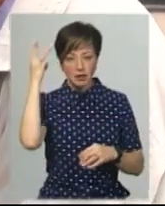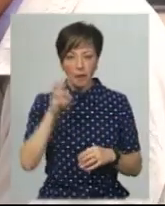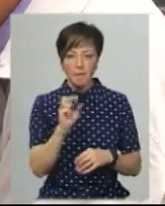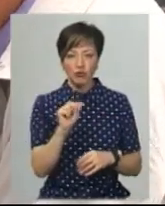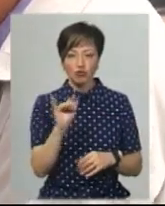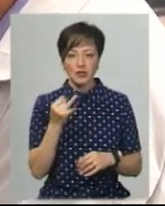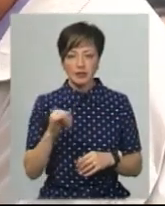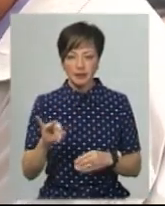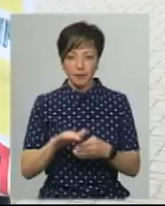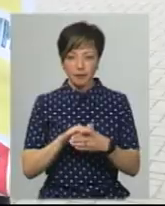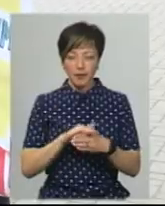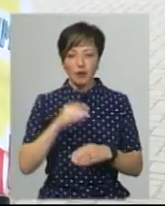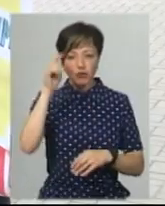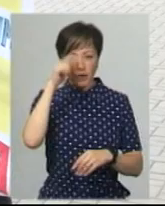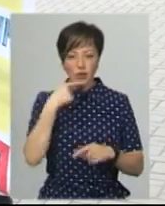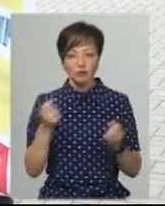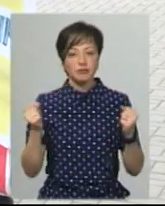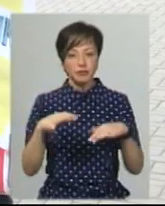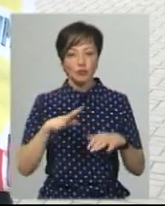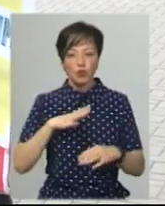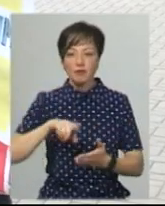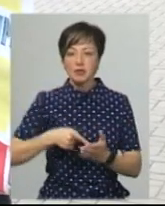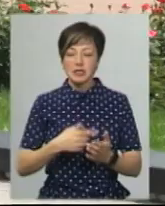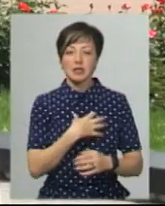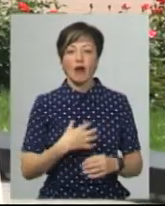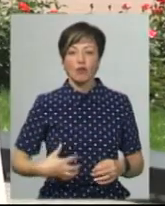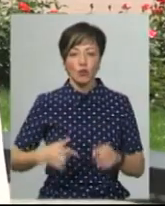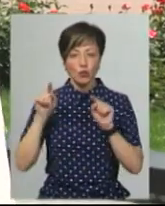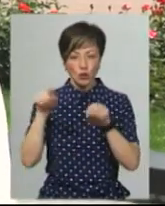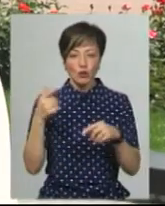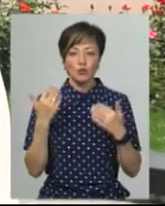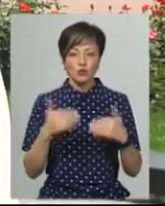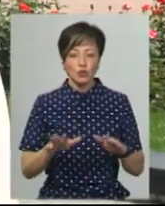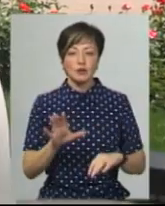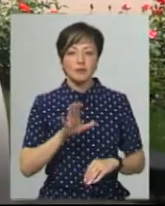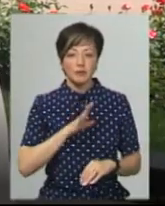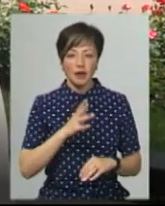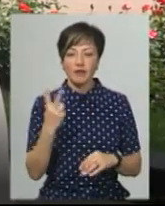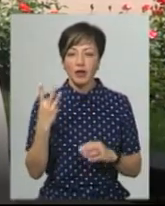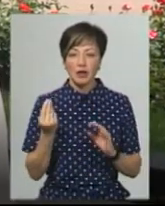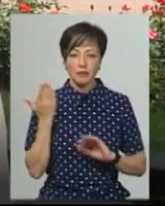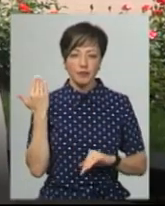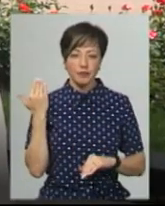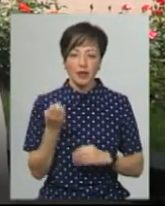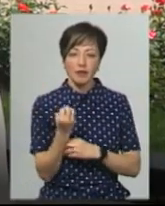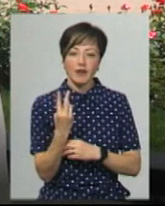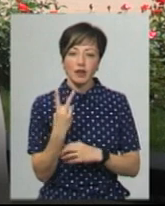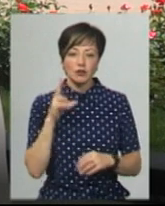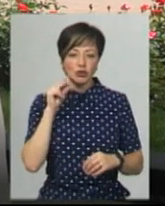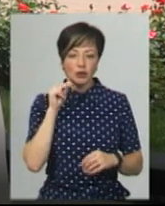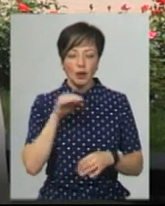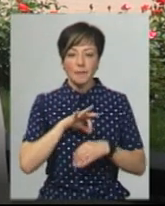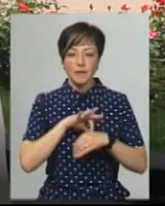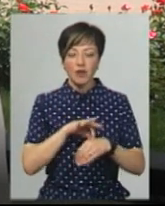Бачинський. Чоловік каже, попередньо збиралися в Славуті. Ми вже в місті Славута два дні назад, 12-го числа,